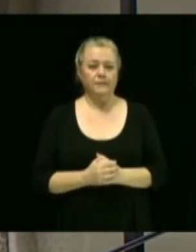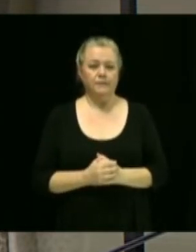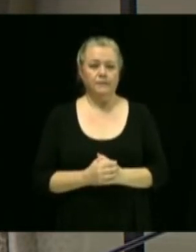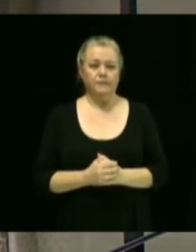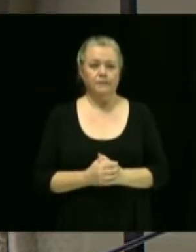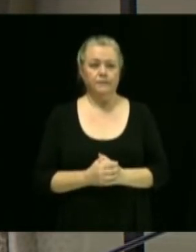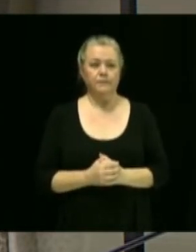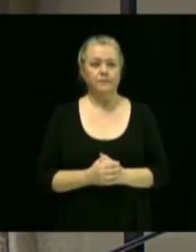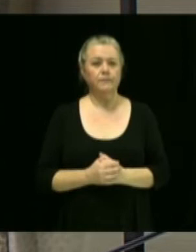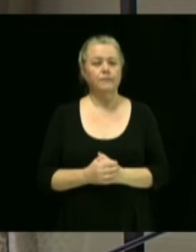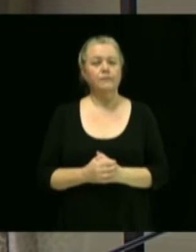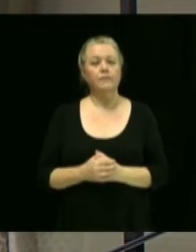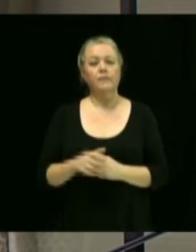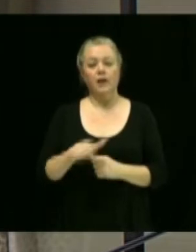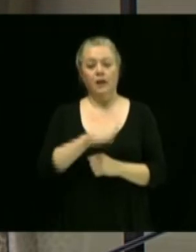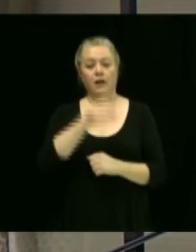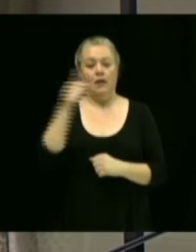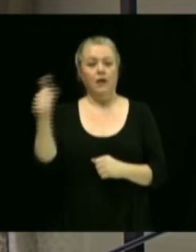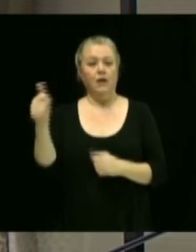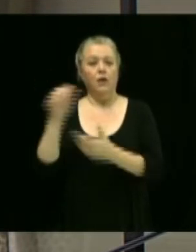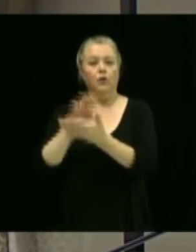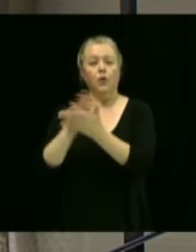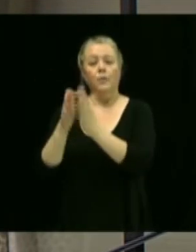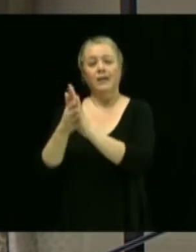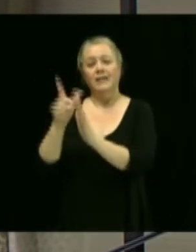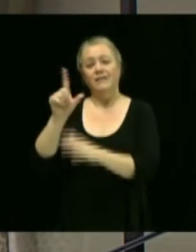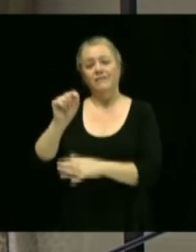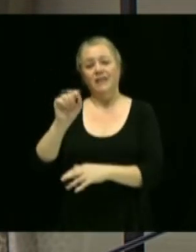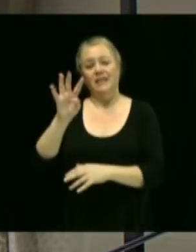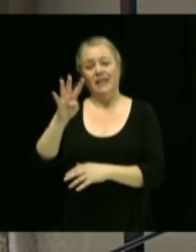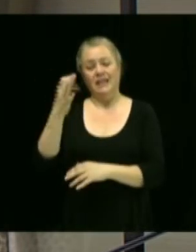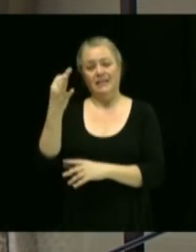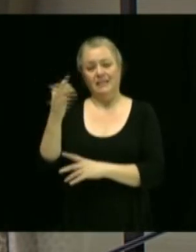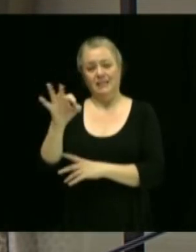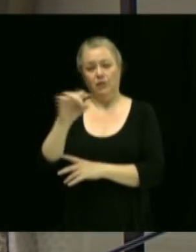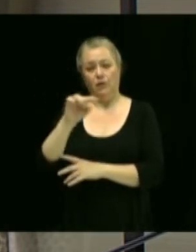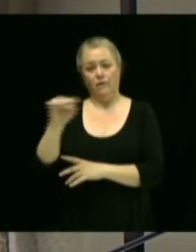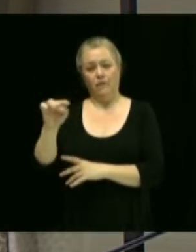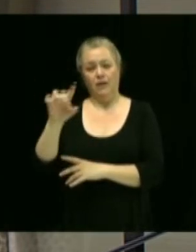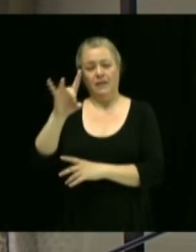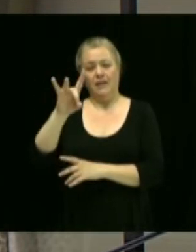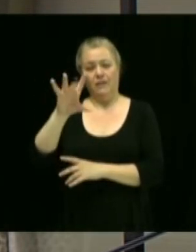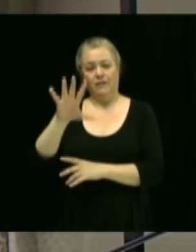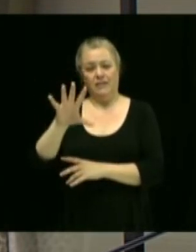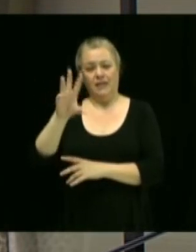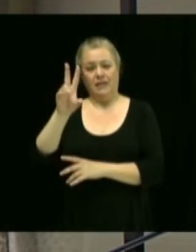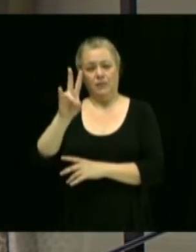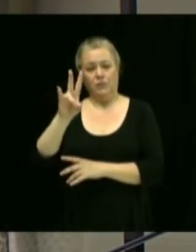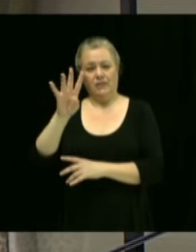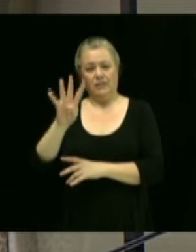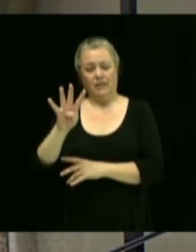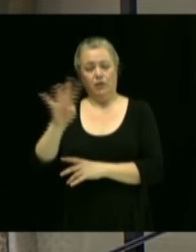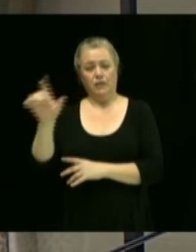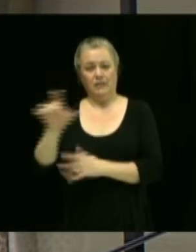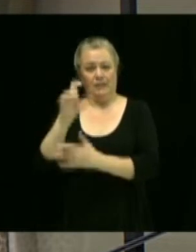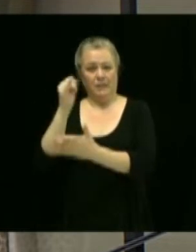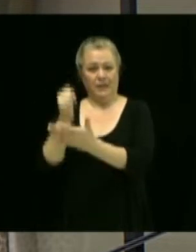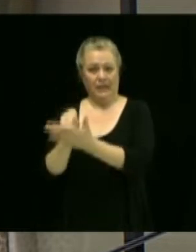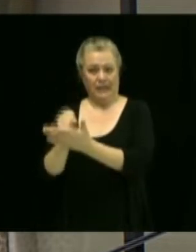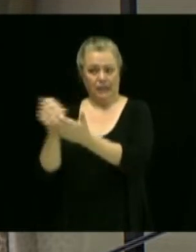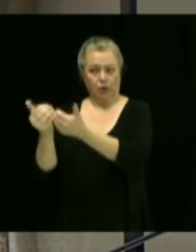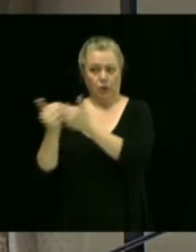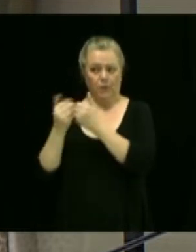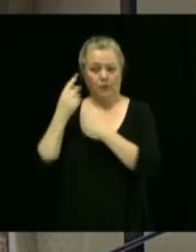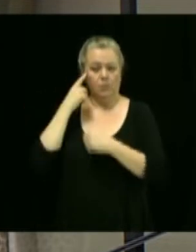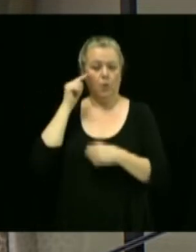Également, une demande formulée par la compagnie 2419-8574 Québec Inc. pour l